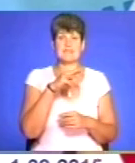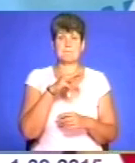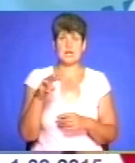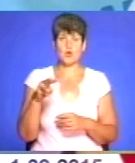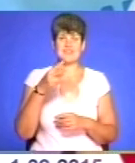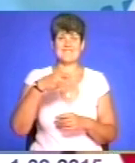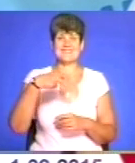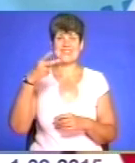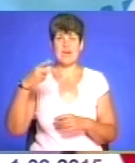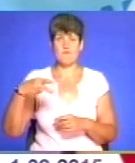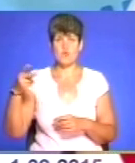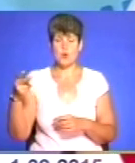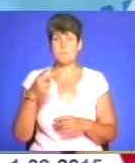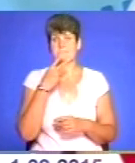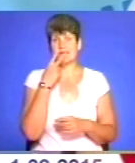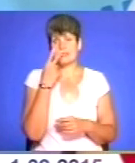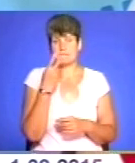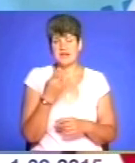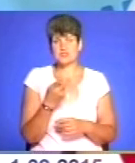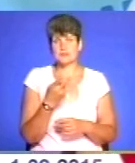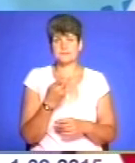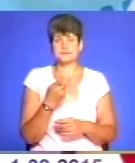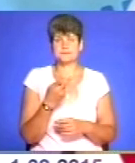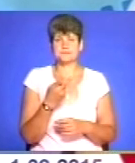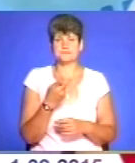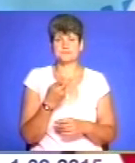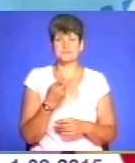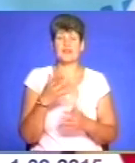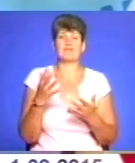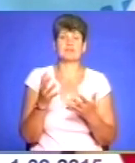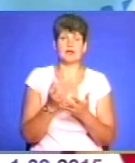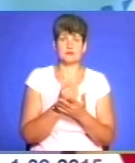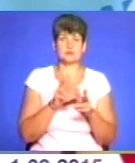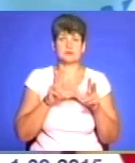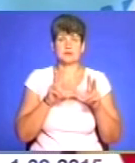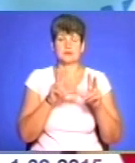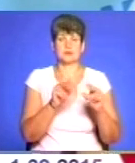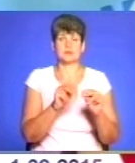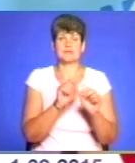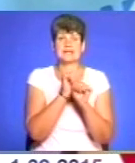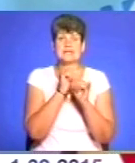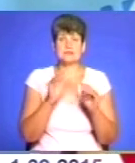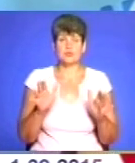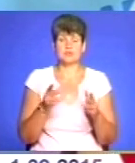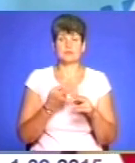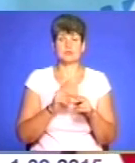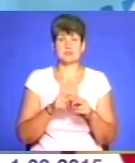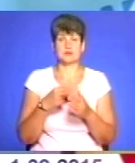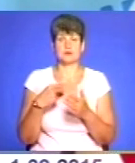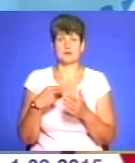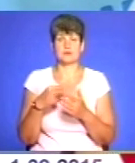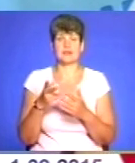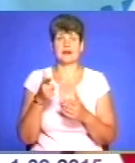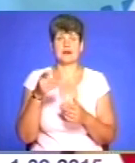передбачено, вдалося переконати грантодавця, що ми не зможемо це окупити і в вигляді